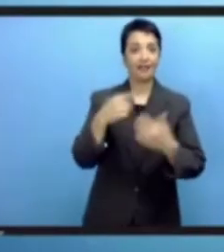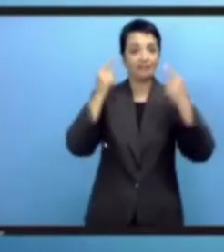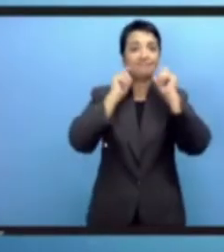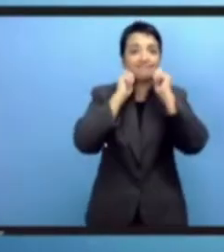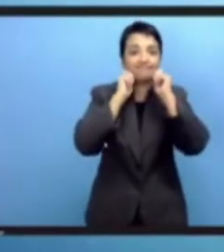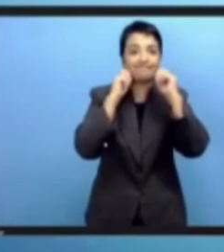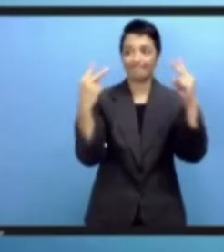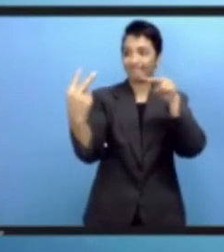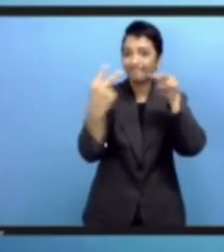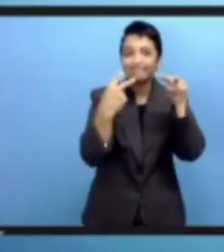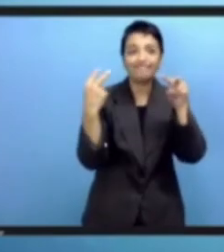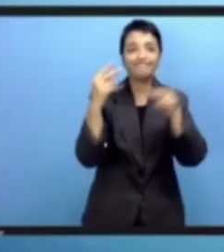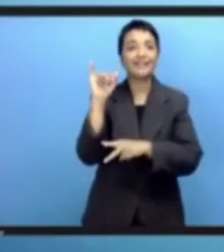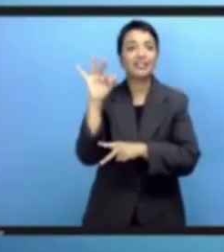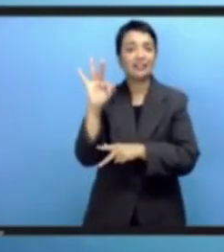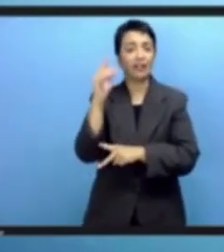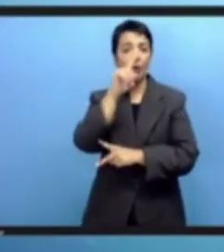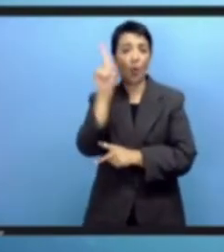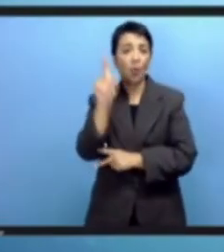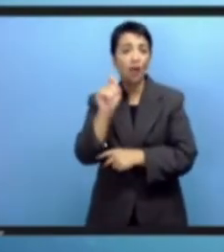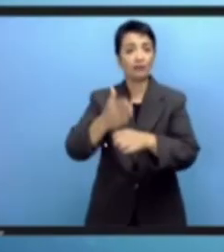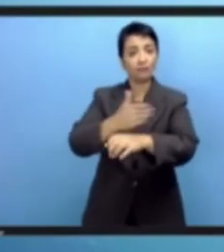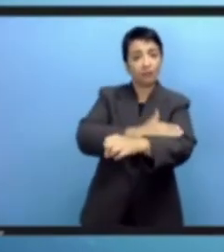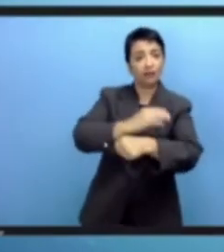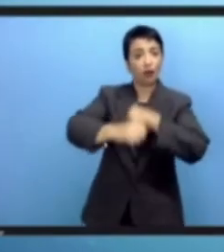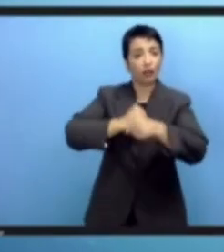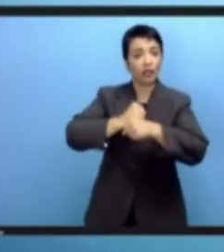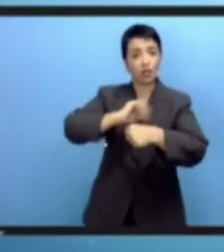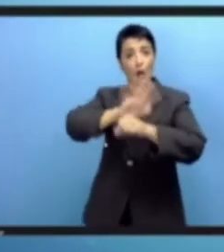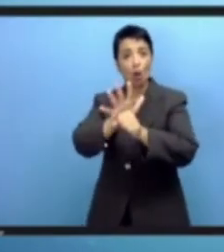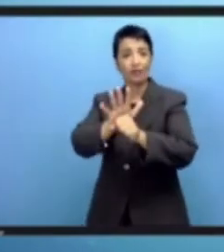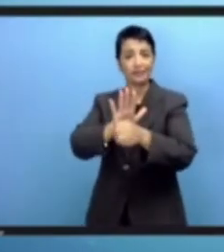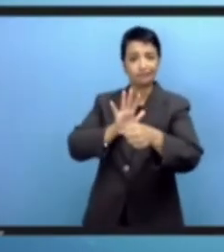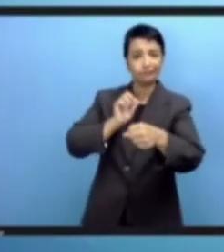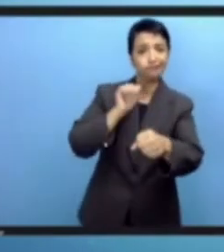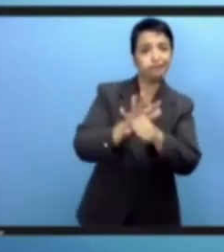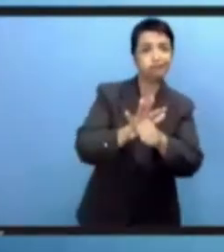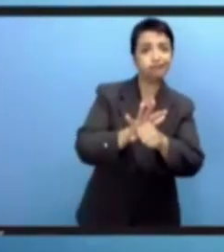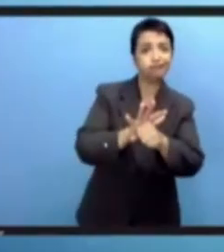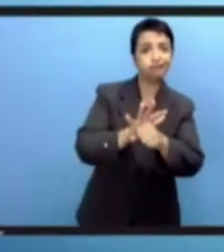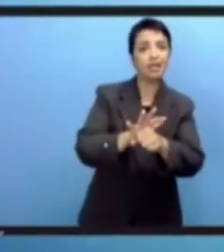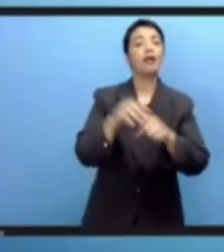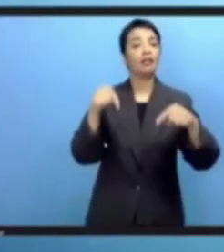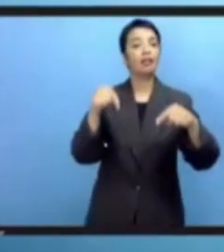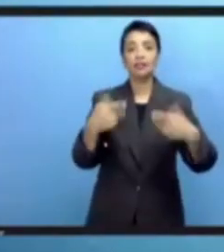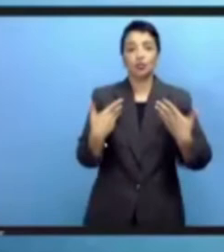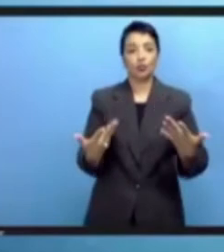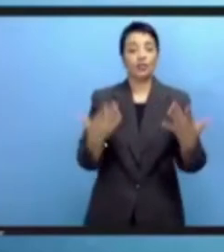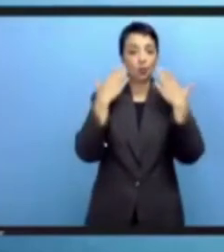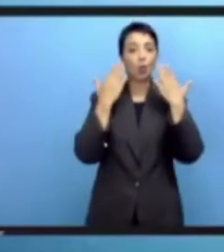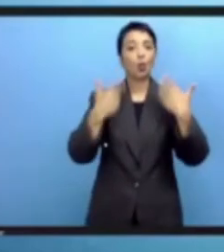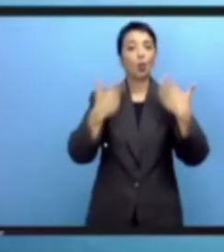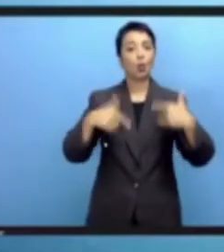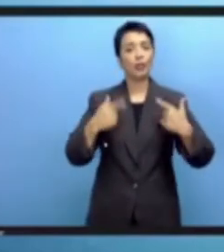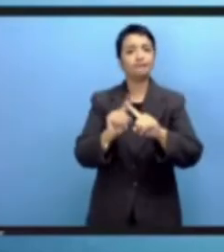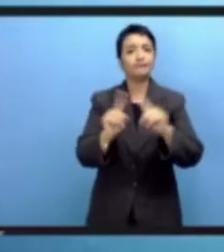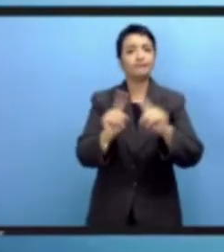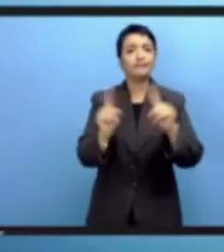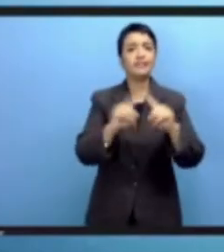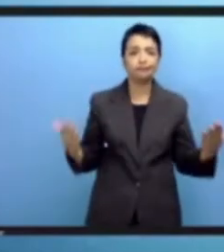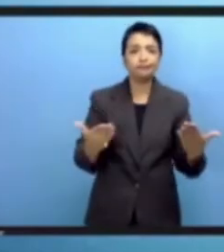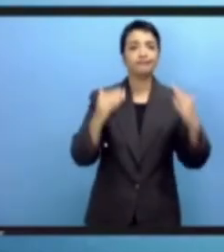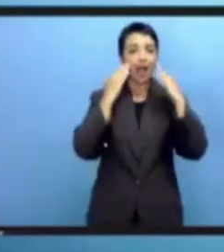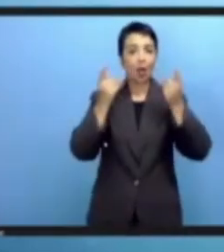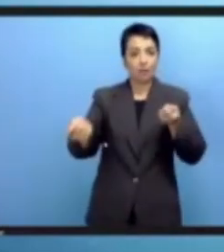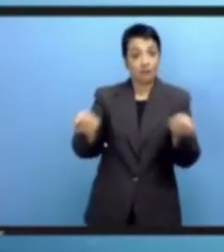الانترنت الذي نحضره بشكل حضرير وبعد أن ضربتنا جائحة الكوفيد بأشكال عدة